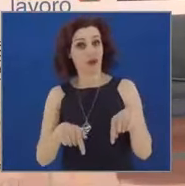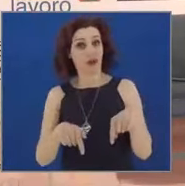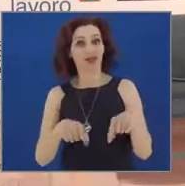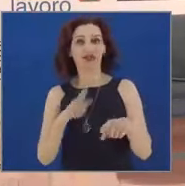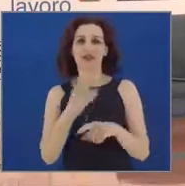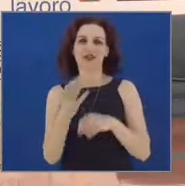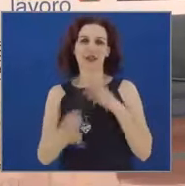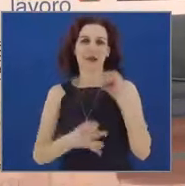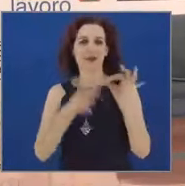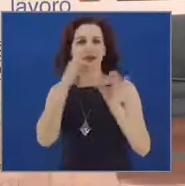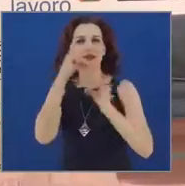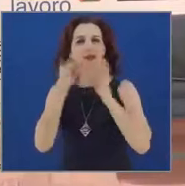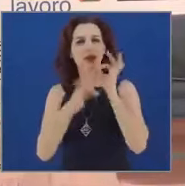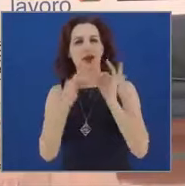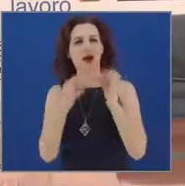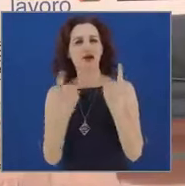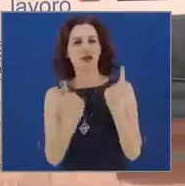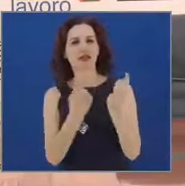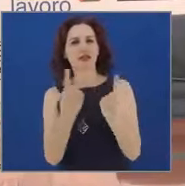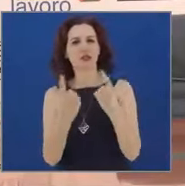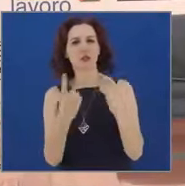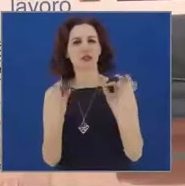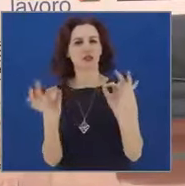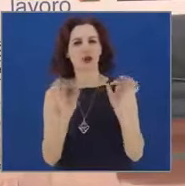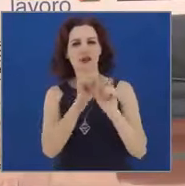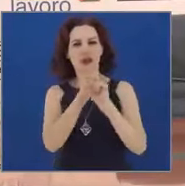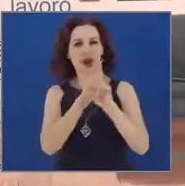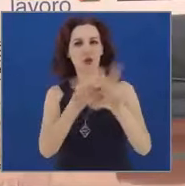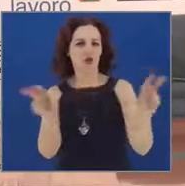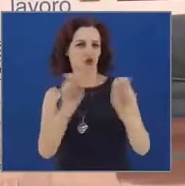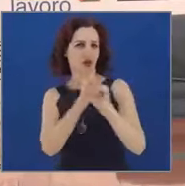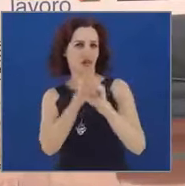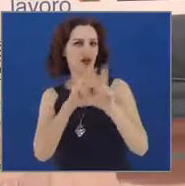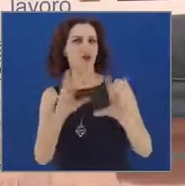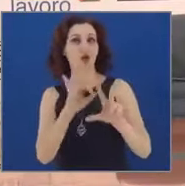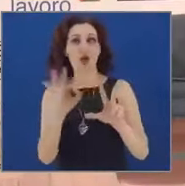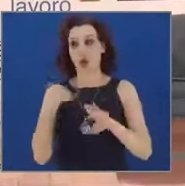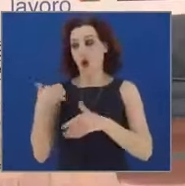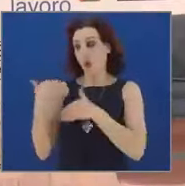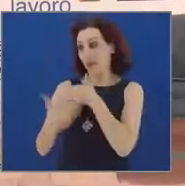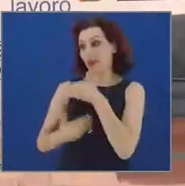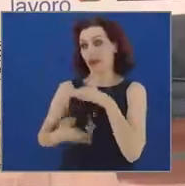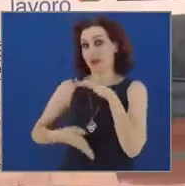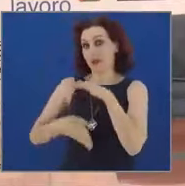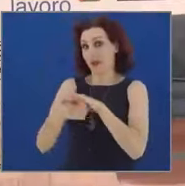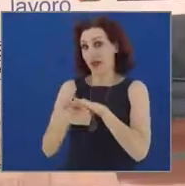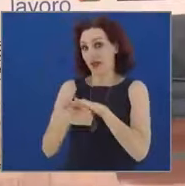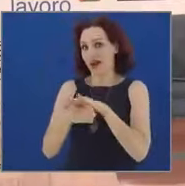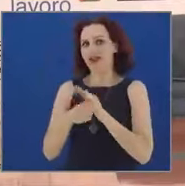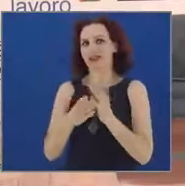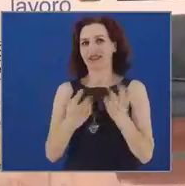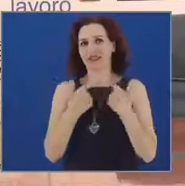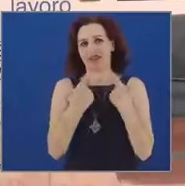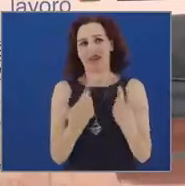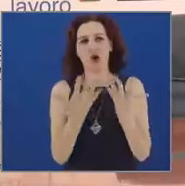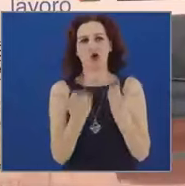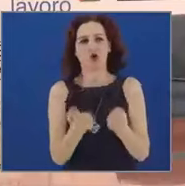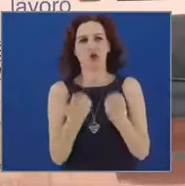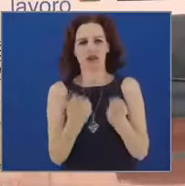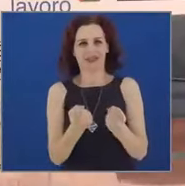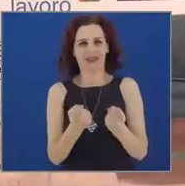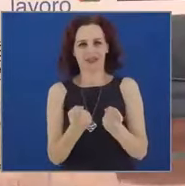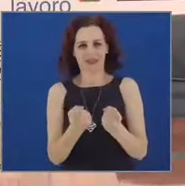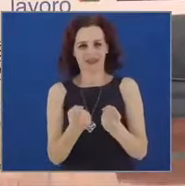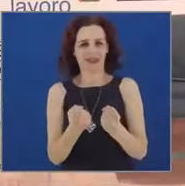concretezza a percorsi che abbiamo avviato in perfetta sintonia e